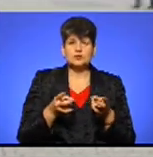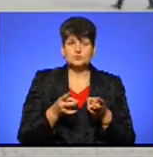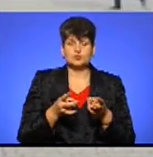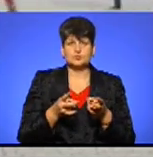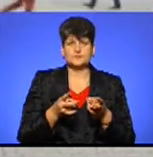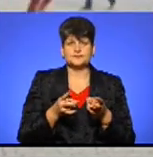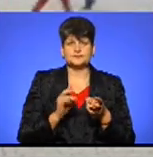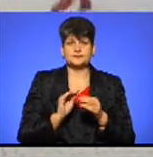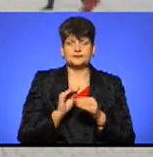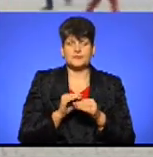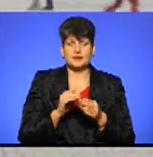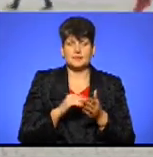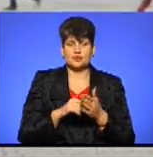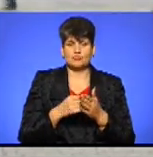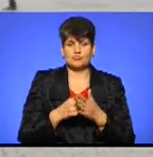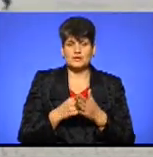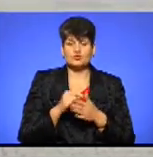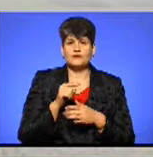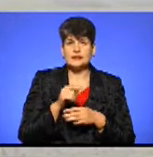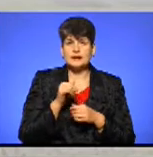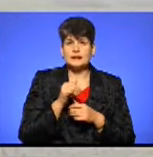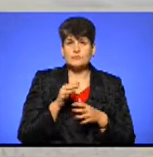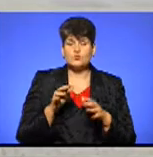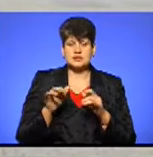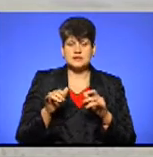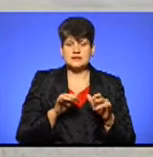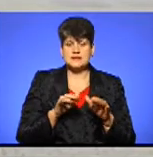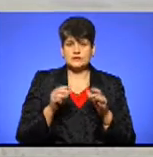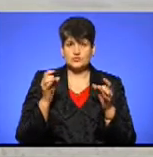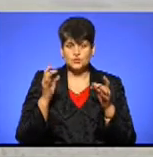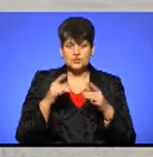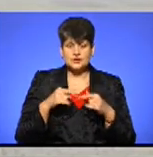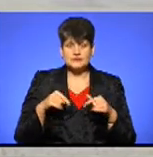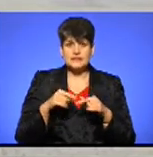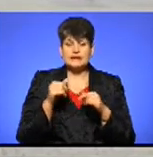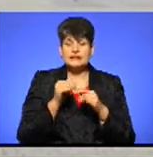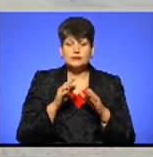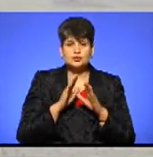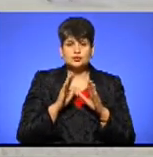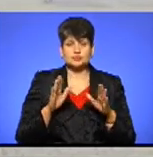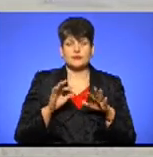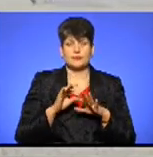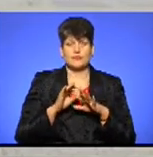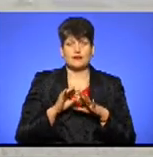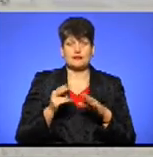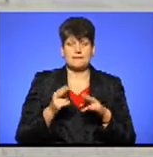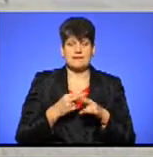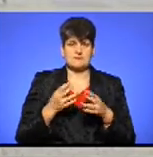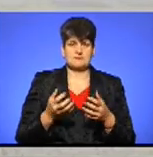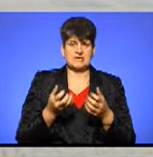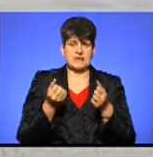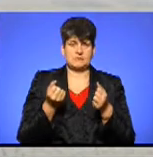з міського бюджету, і, на жаль, заходи в культурній сфері не можуть бути проведені без підтримки